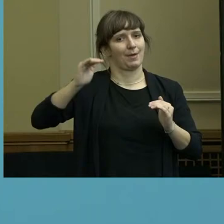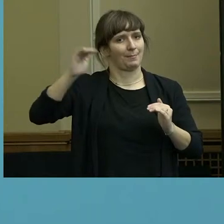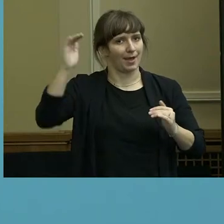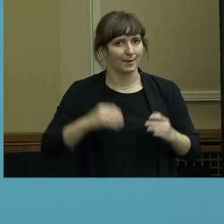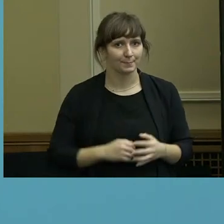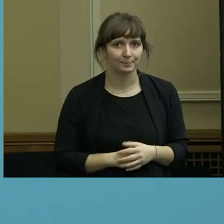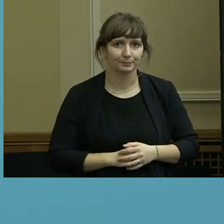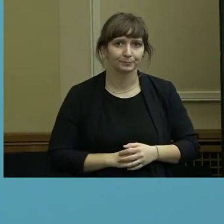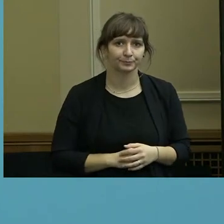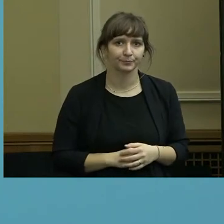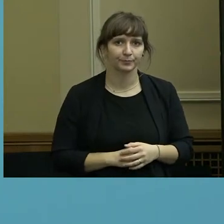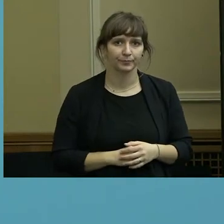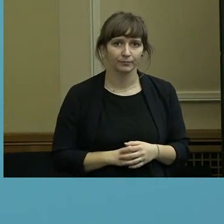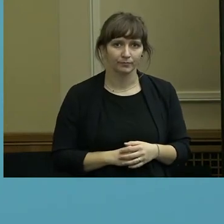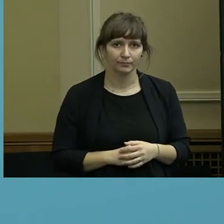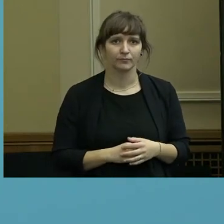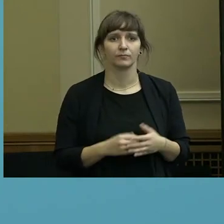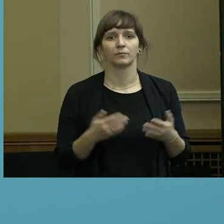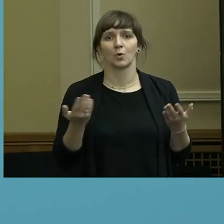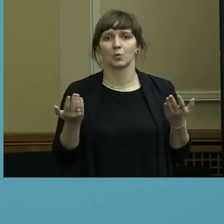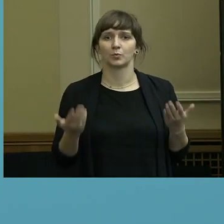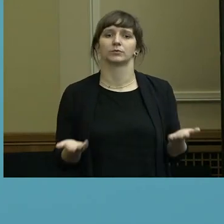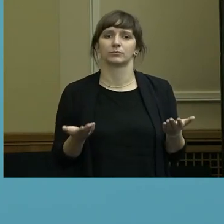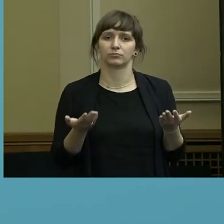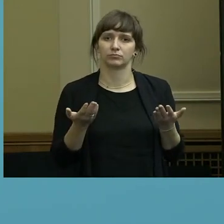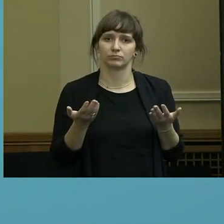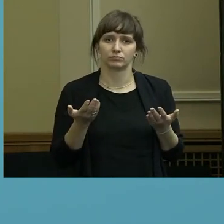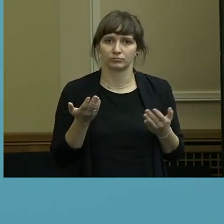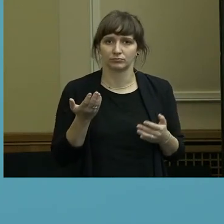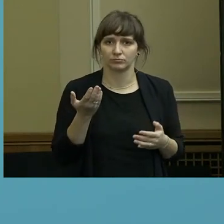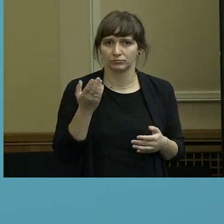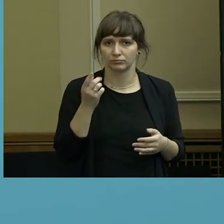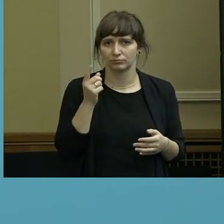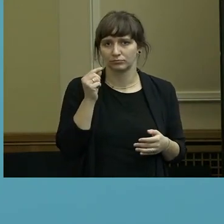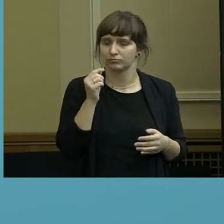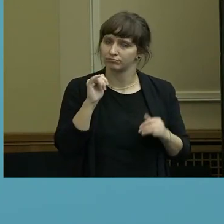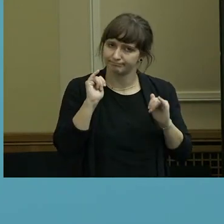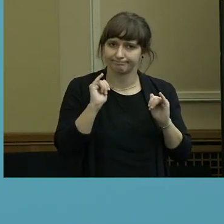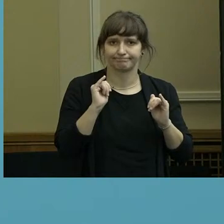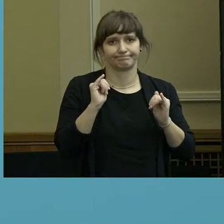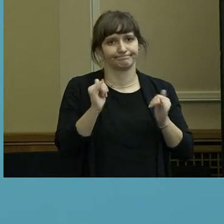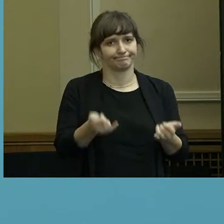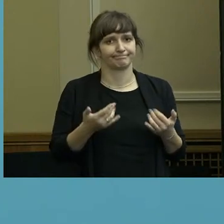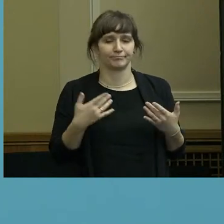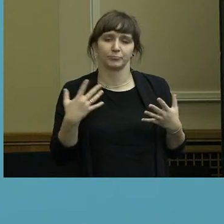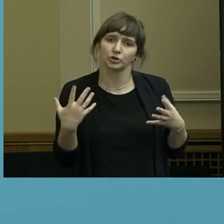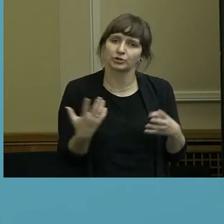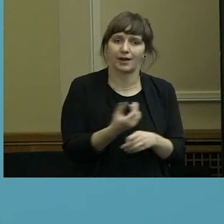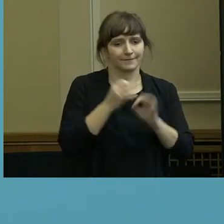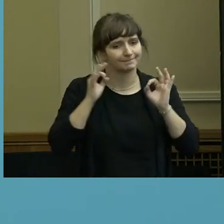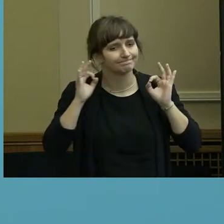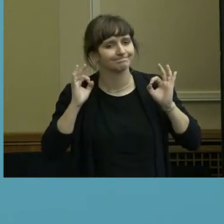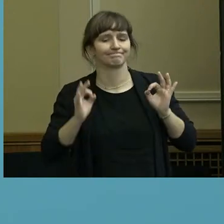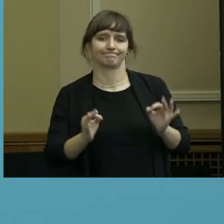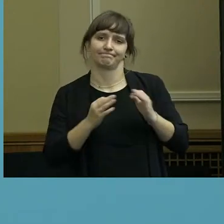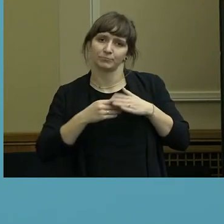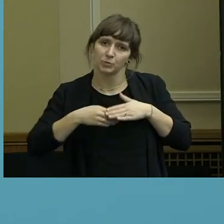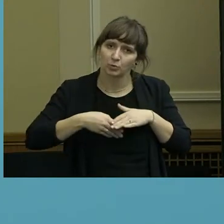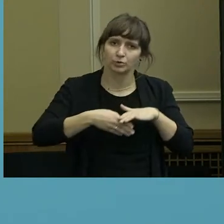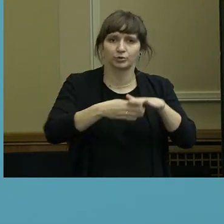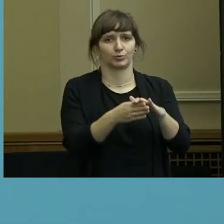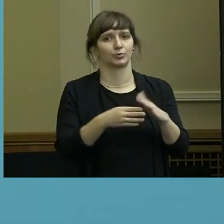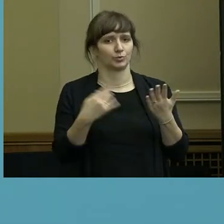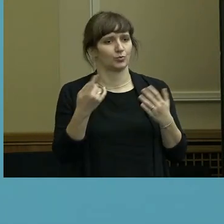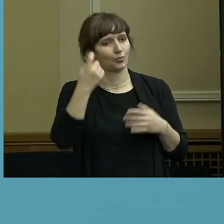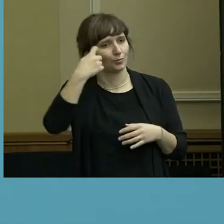dass wir damit auch einen wesentlichen Beitrag leisten, dass Berlin